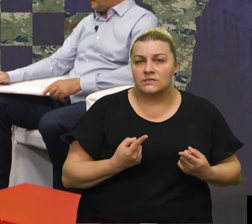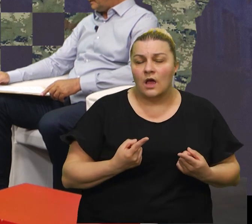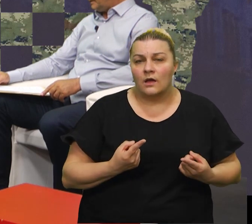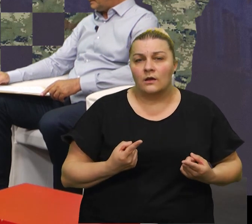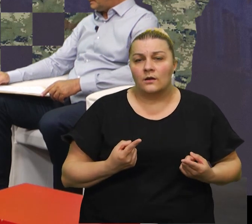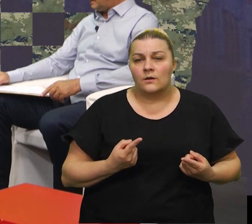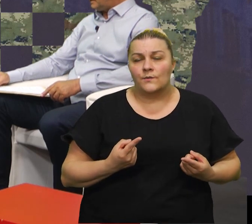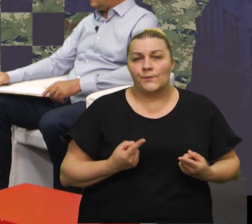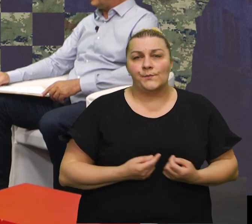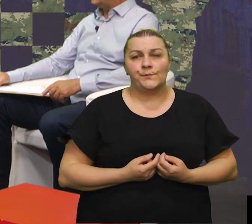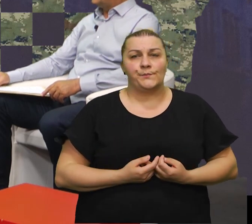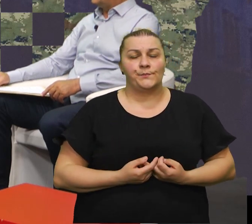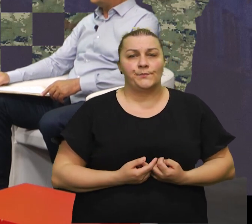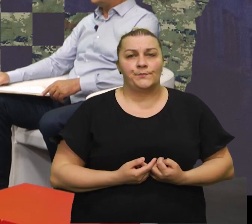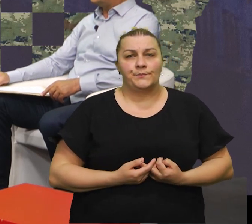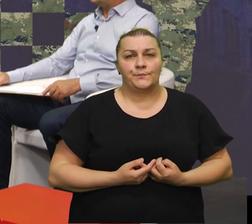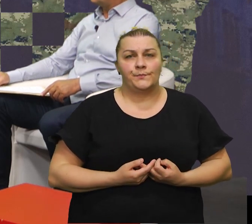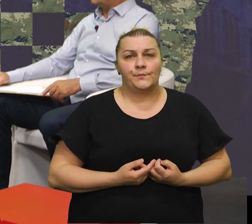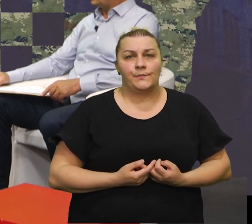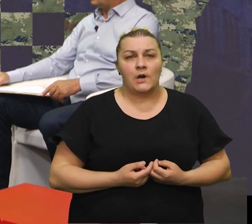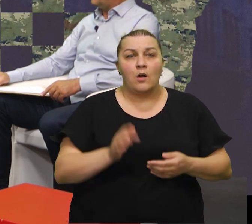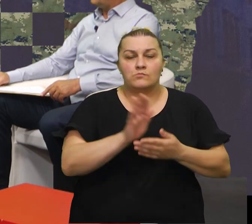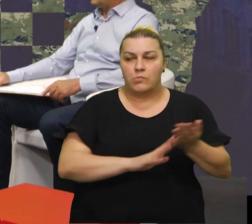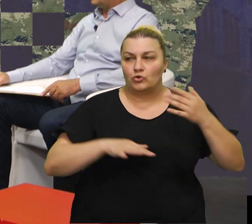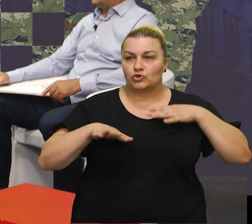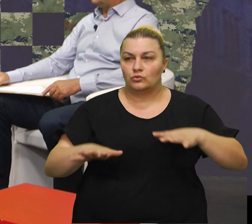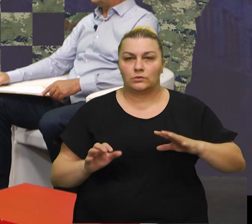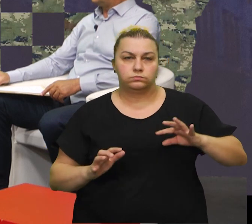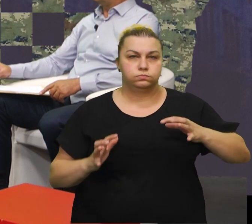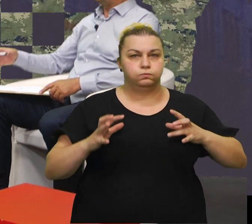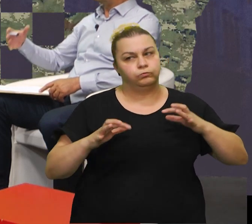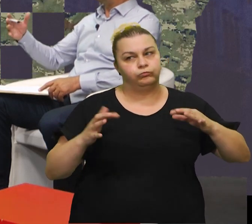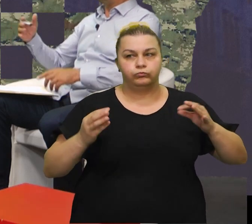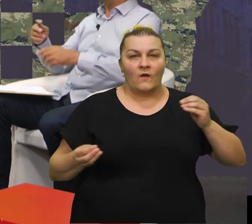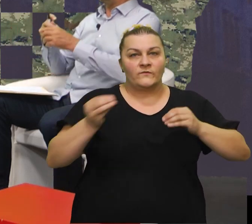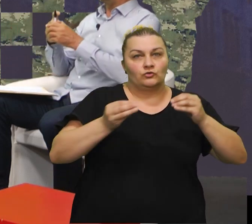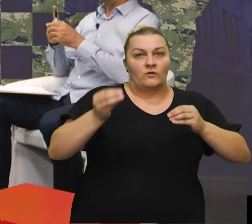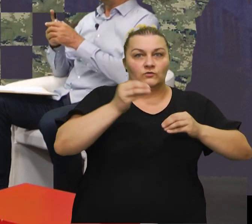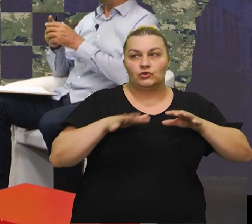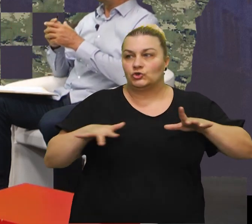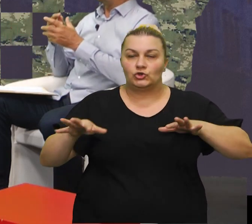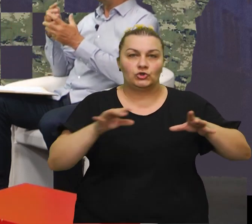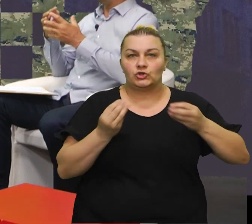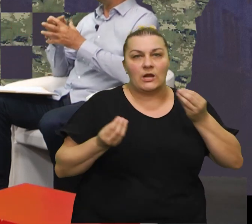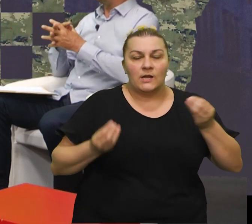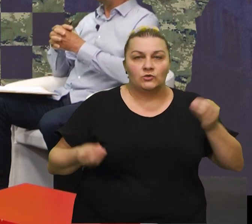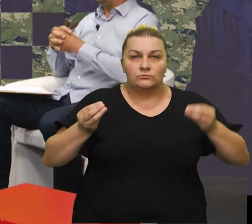stvari, Ivica je izmiču u kontroli, nekako dolaze sve to do